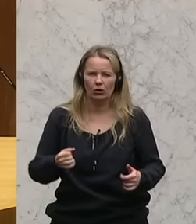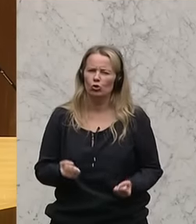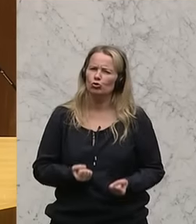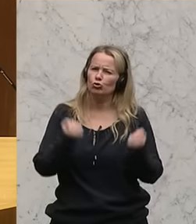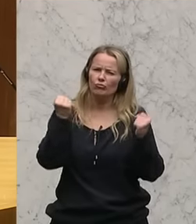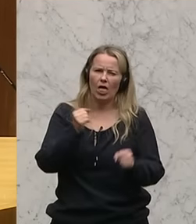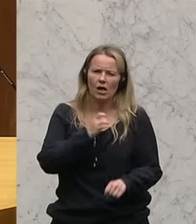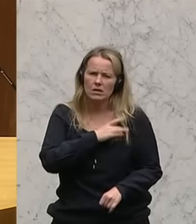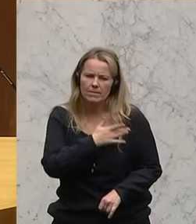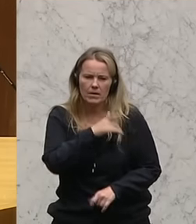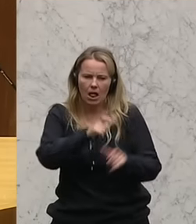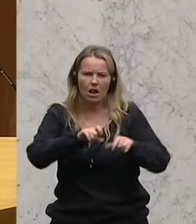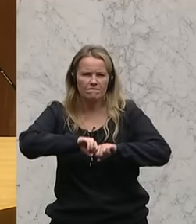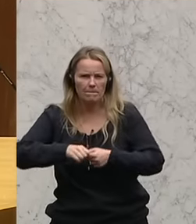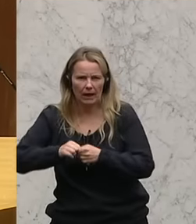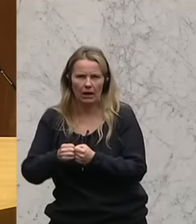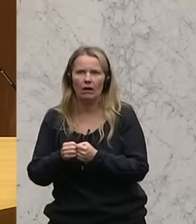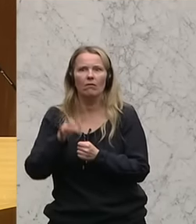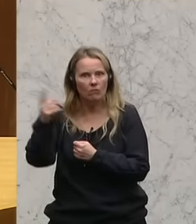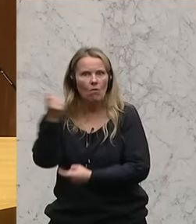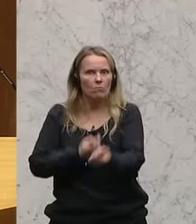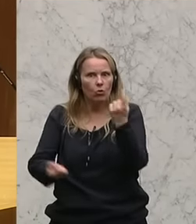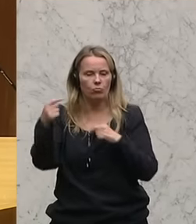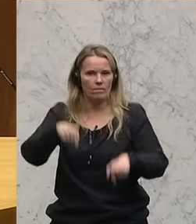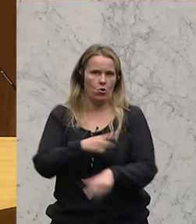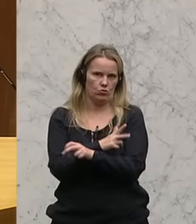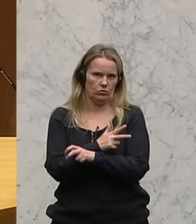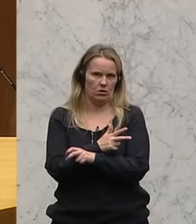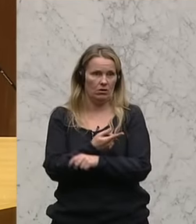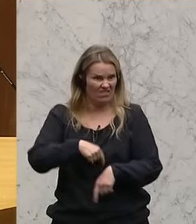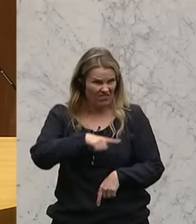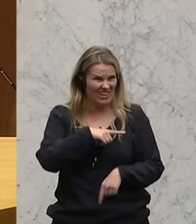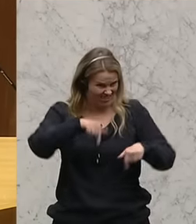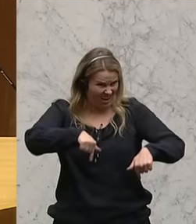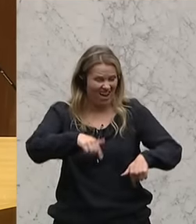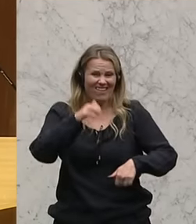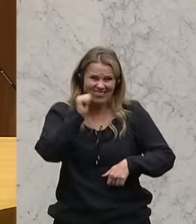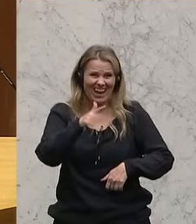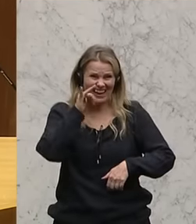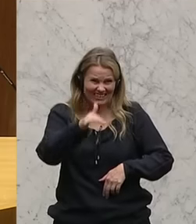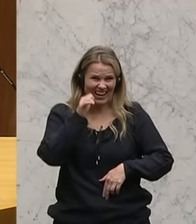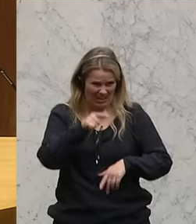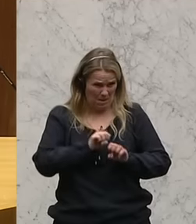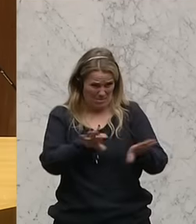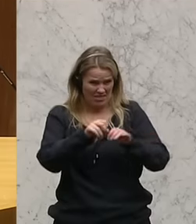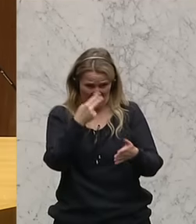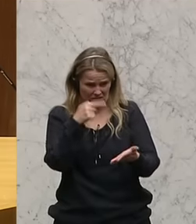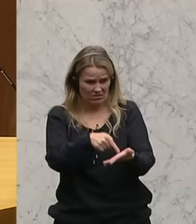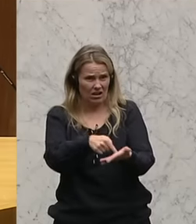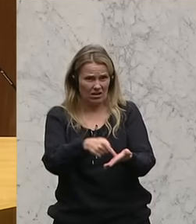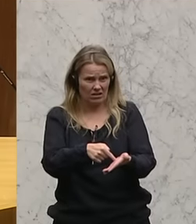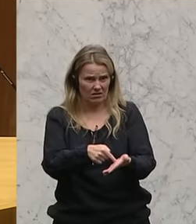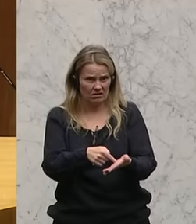Schwerstverbrecher den Weg nach Österreich gefunden haben. Wie wir tagtäglich, wir, tagtäglich aus den Medien entnehmen können,